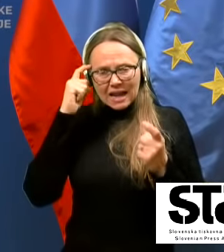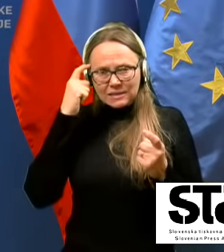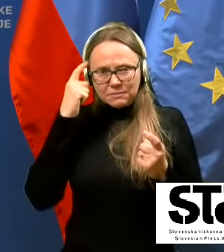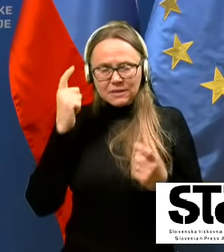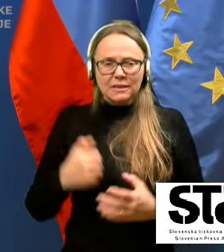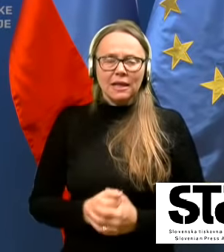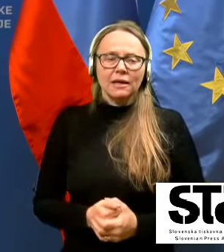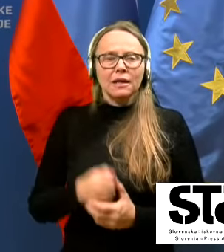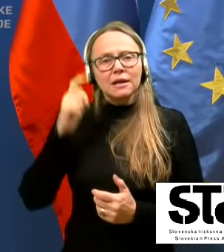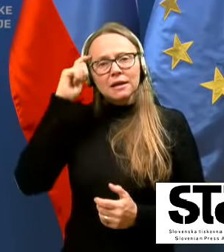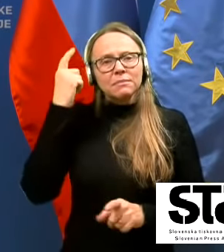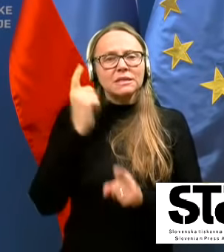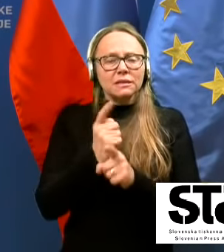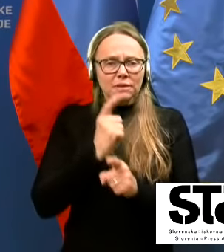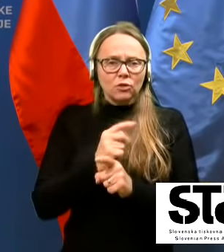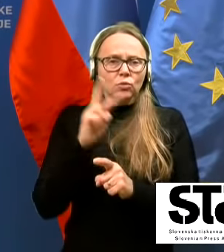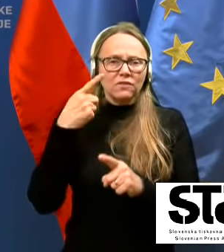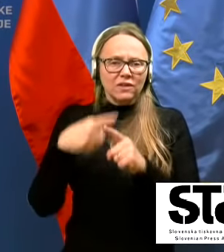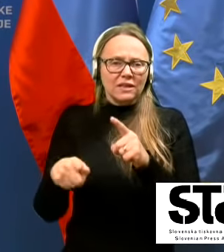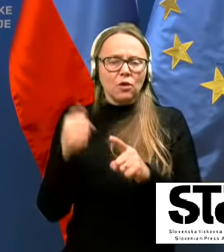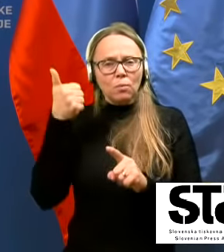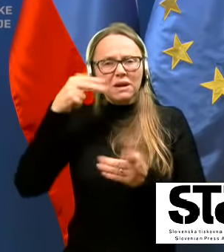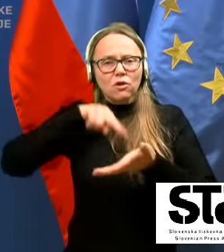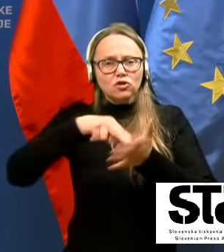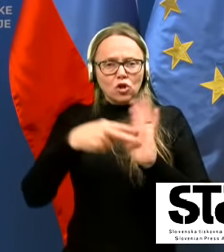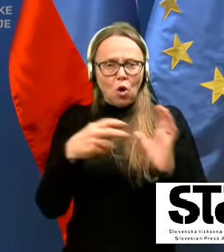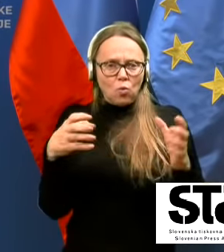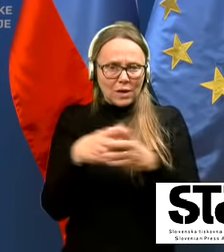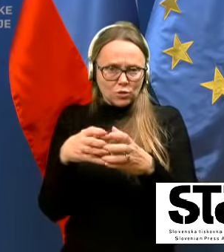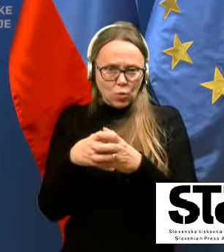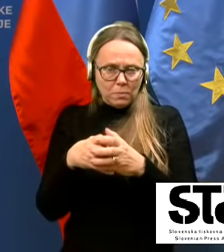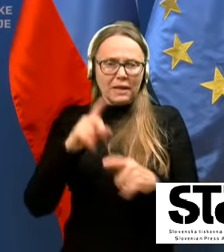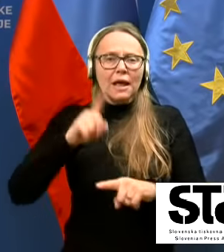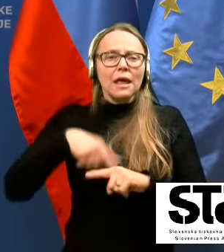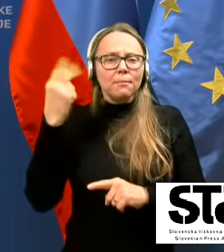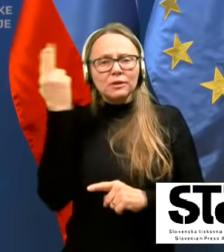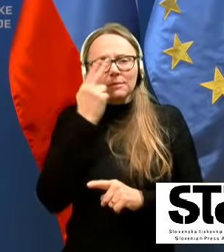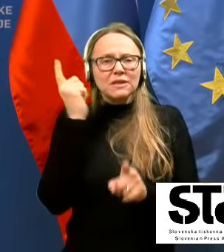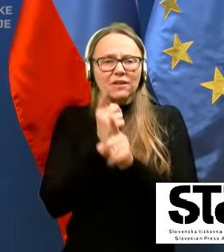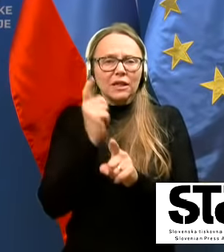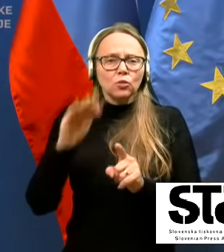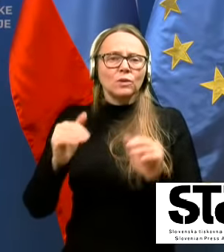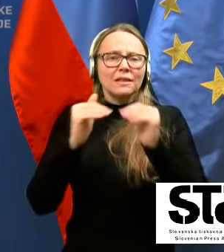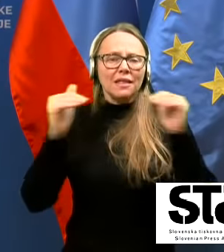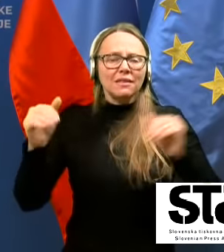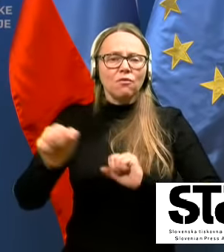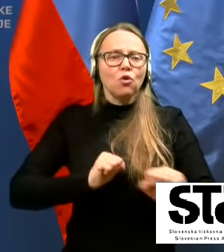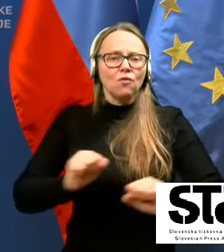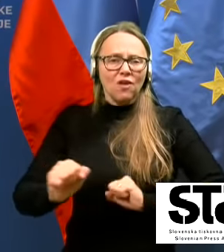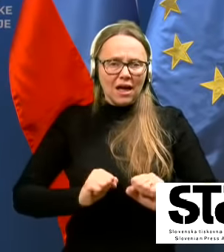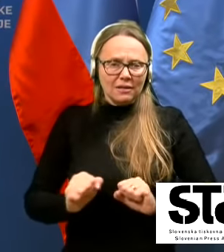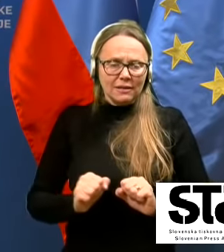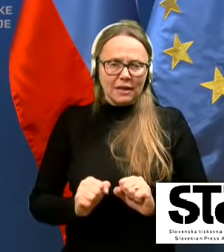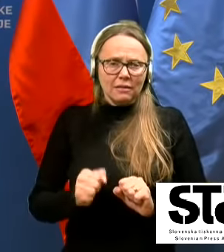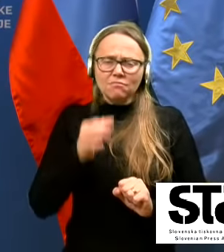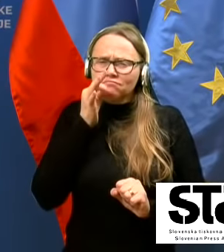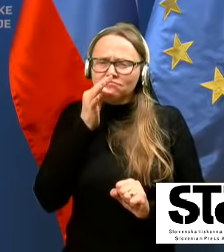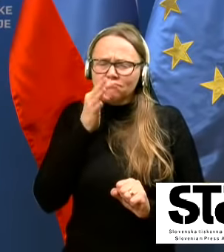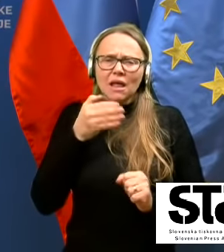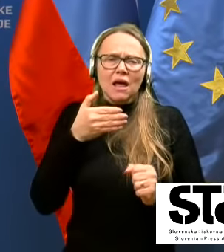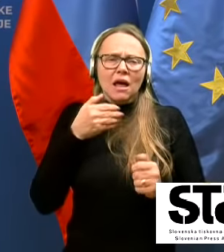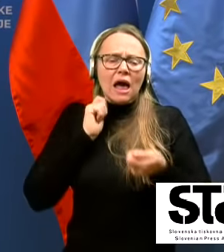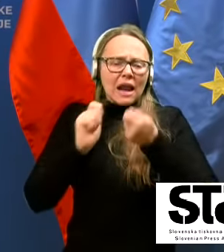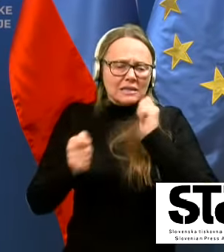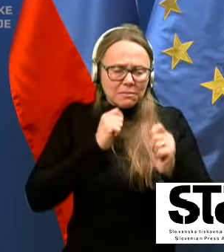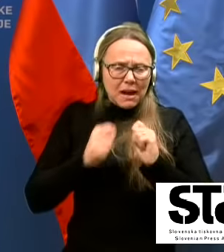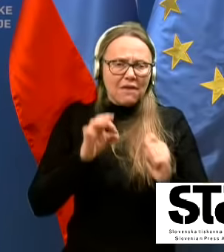mislim, da tudi v okviru najprej strokovne skupine in potem, seveda, tudi na nivoju vlade temeljita razprava o